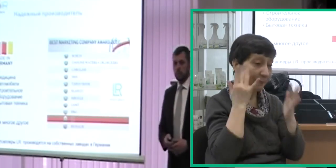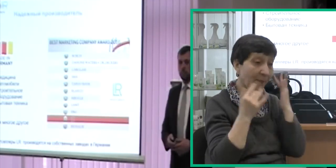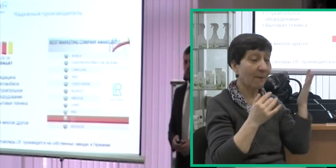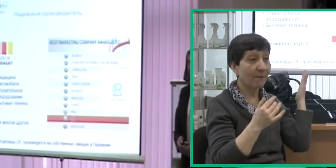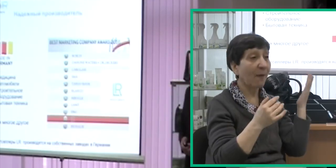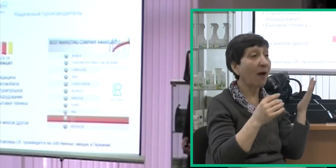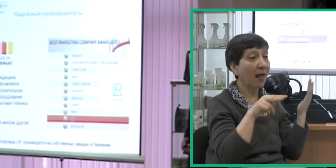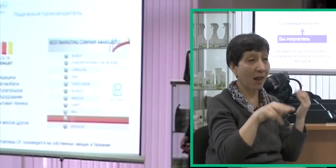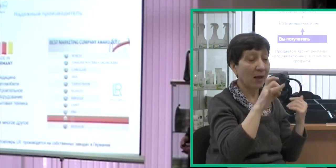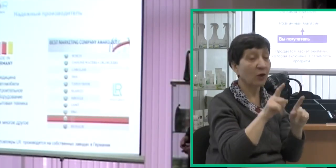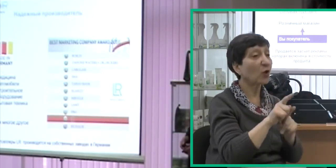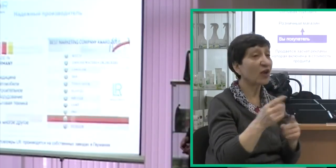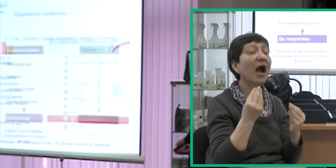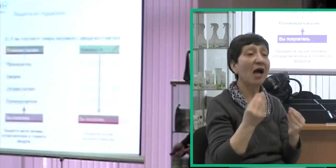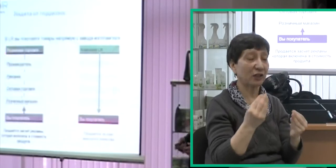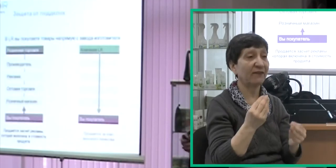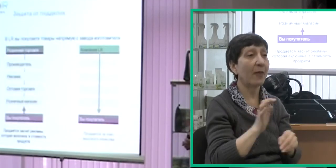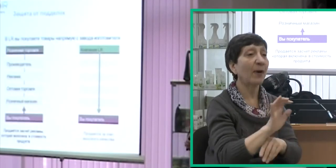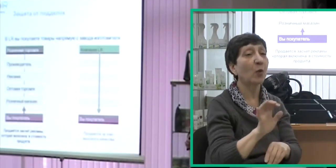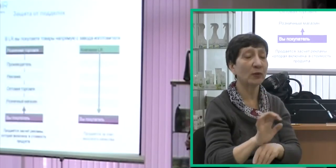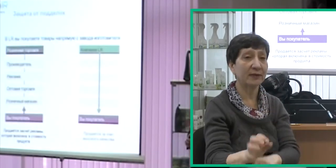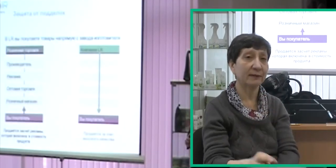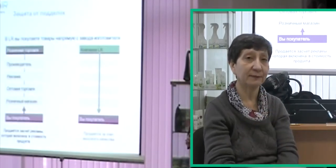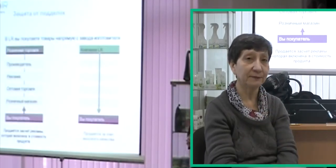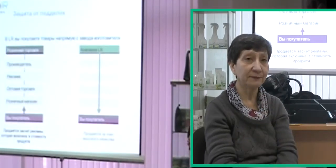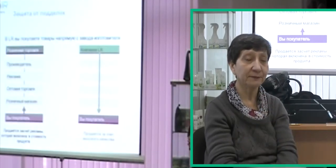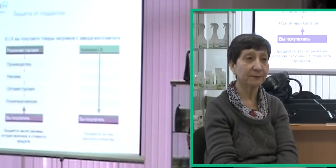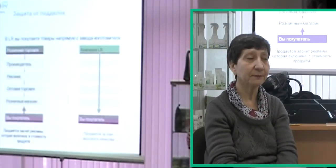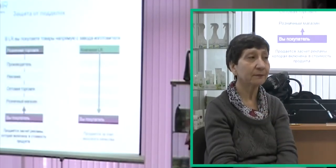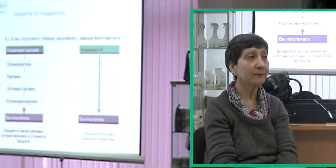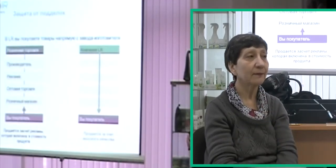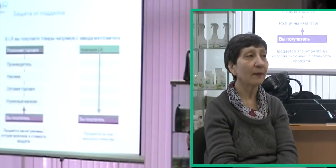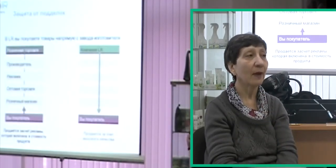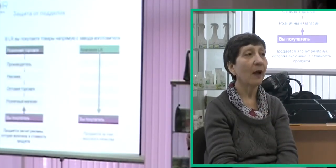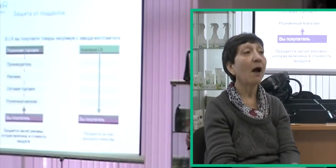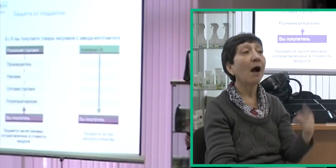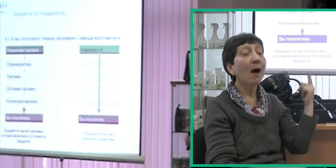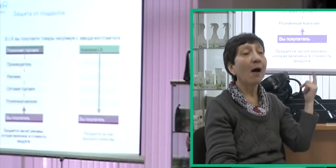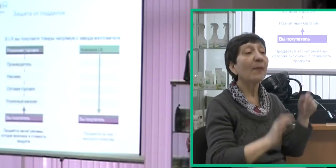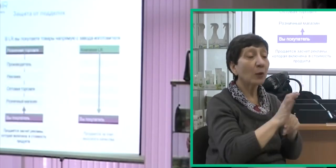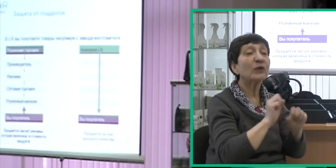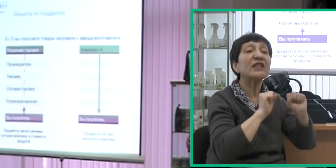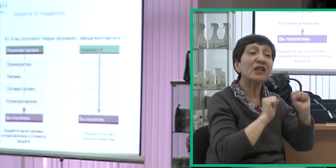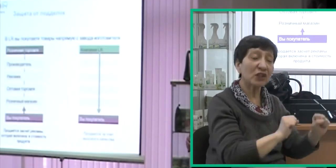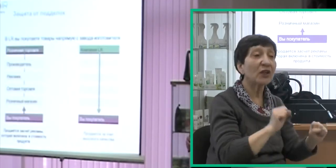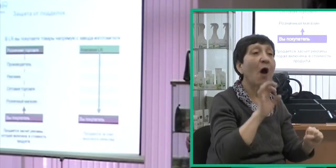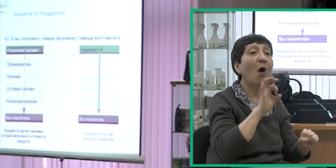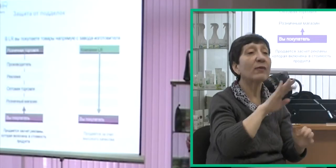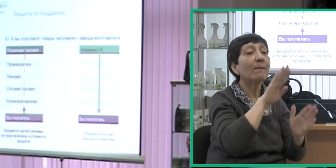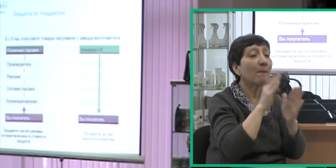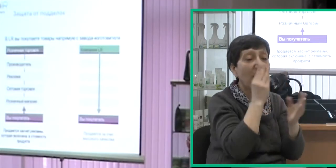Все же касается и продукции компании «Элэ». Наша продукция максимально защищена от подделок.